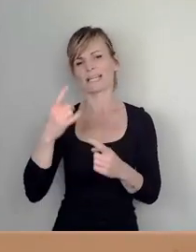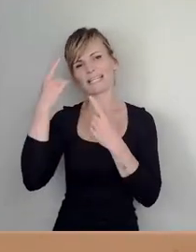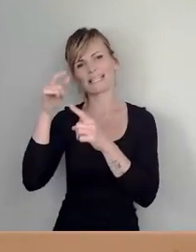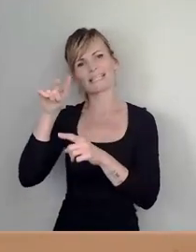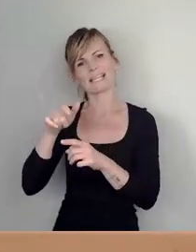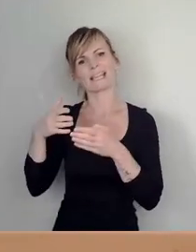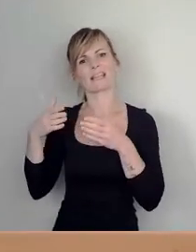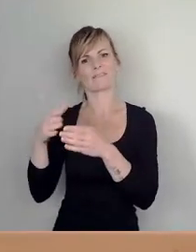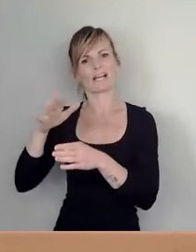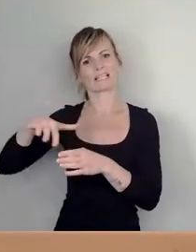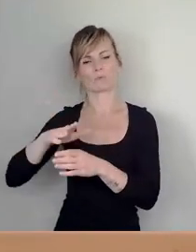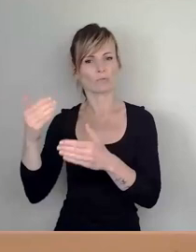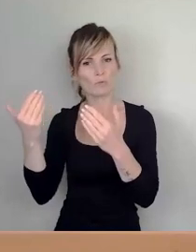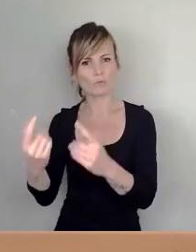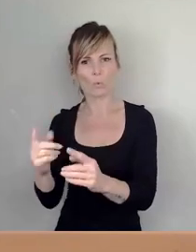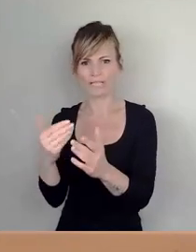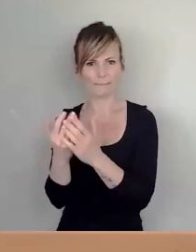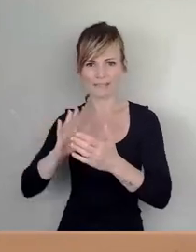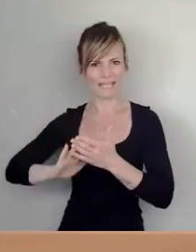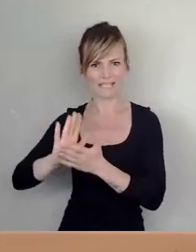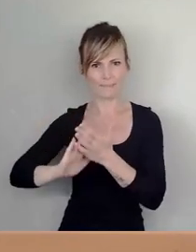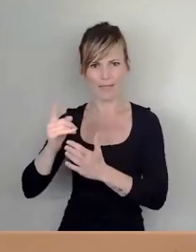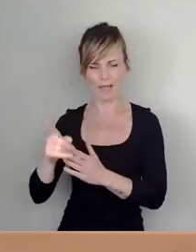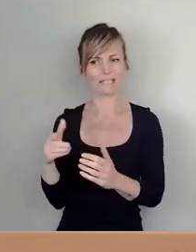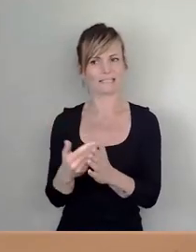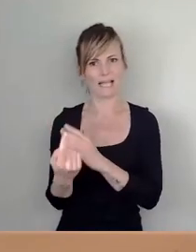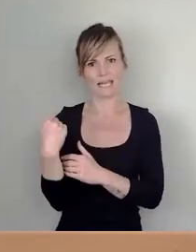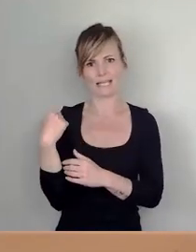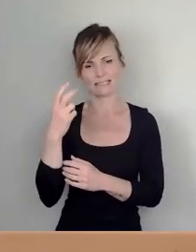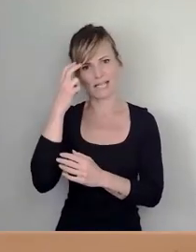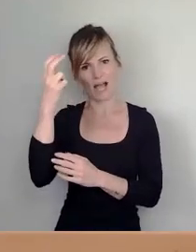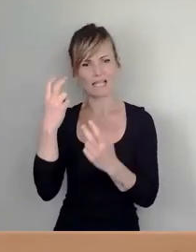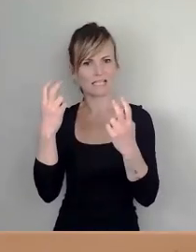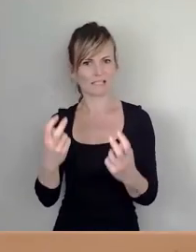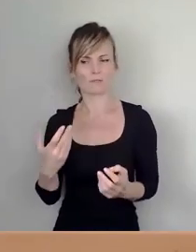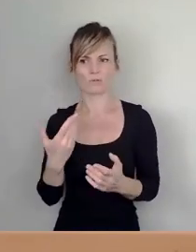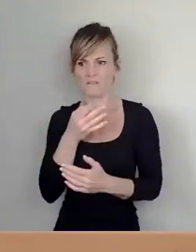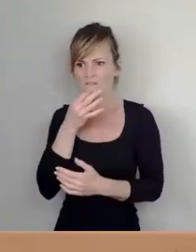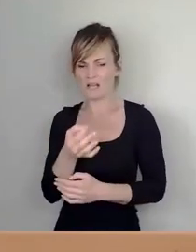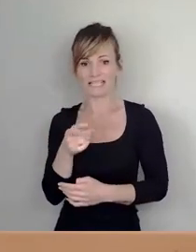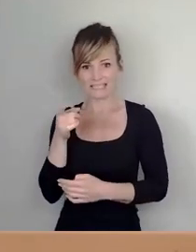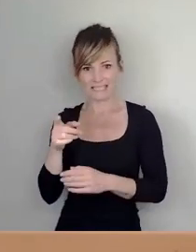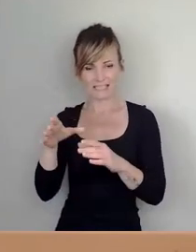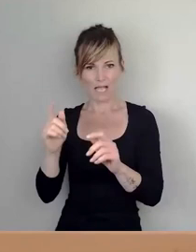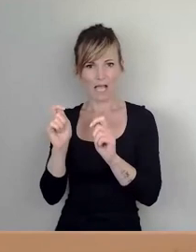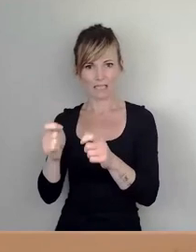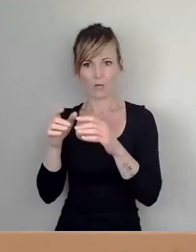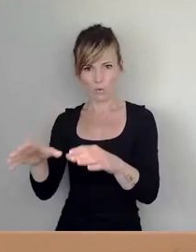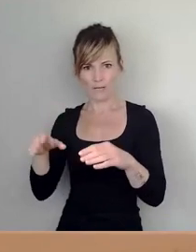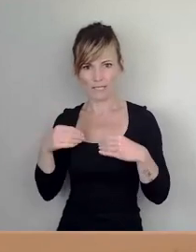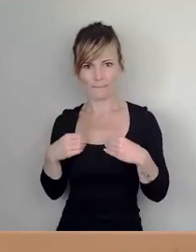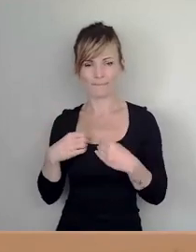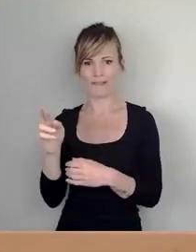existiert, wurde ja in einer der letzten Ratssitzungen gefragt, wer den Antrag übernimmt. Übernommen hat die AfD-Fraktion.